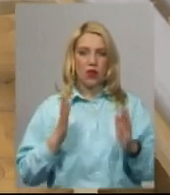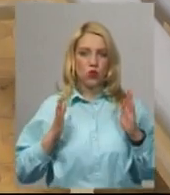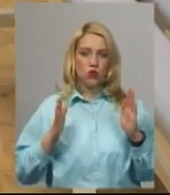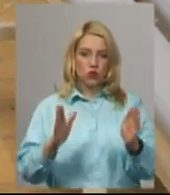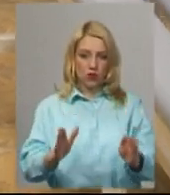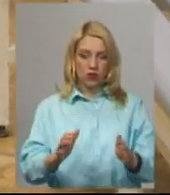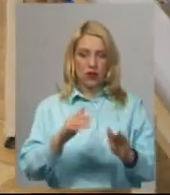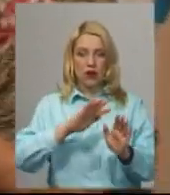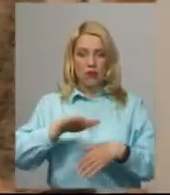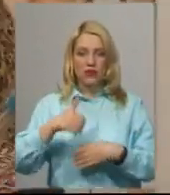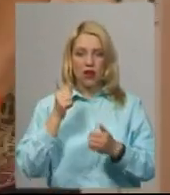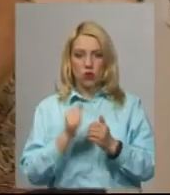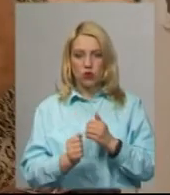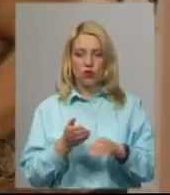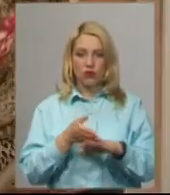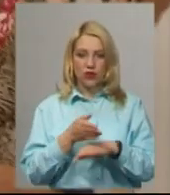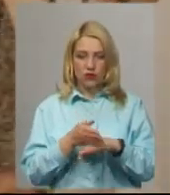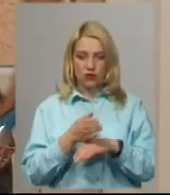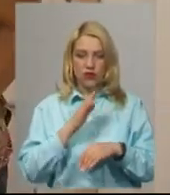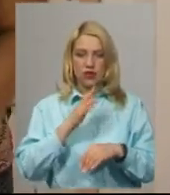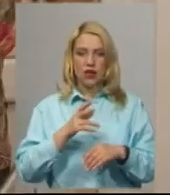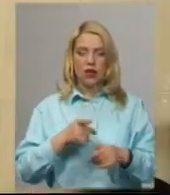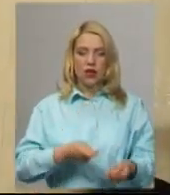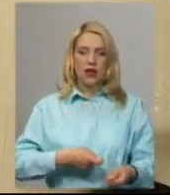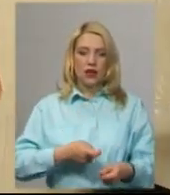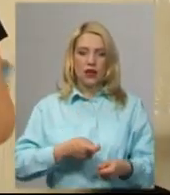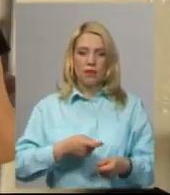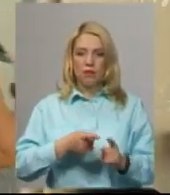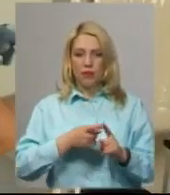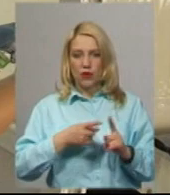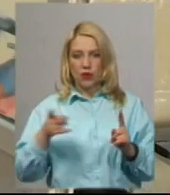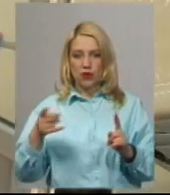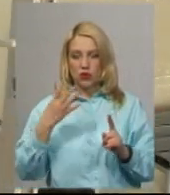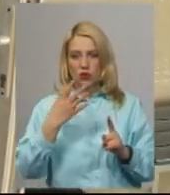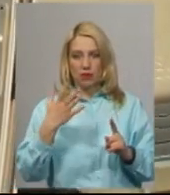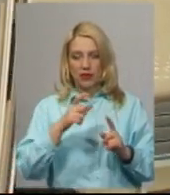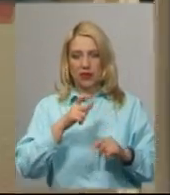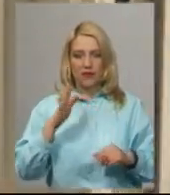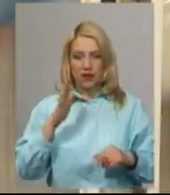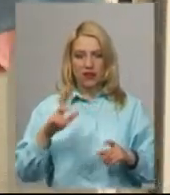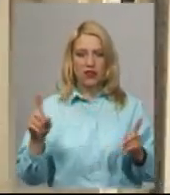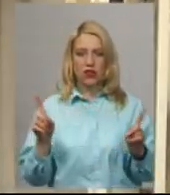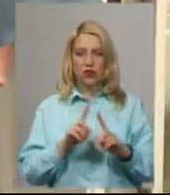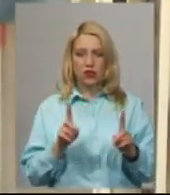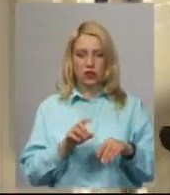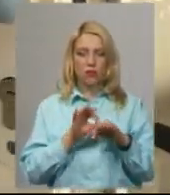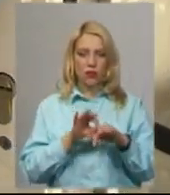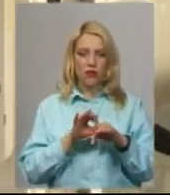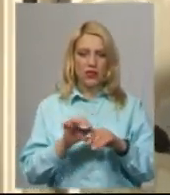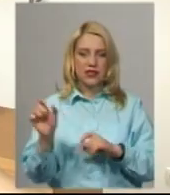наших відвідувачів дається 45 хвилин для того, щоб провести